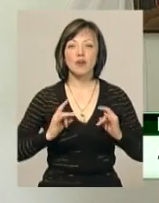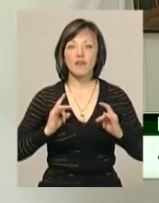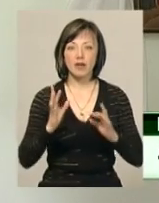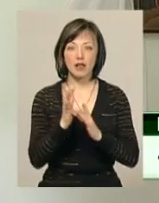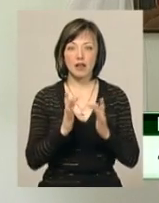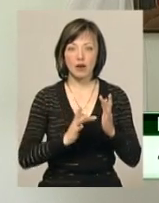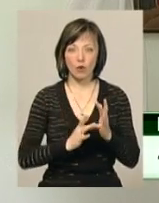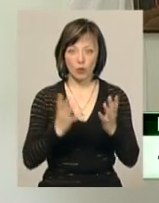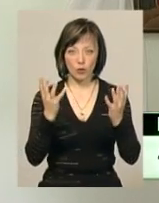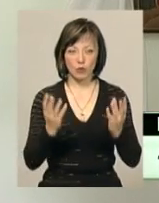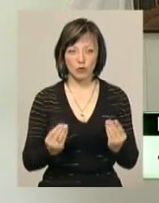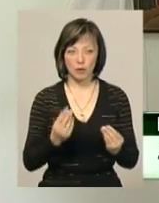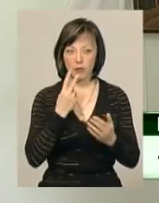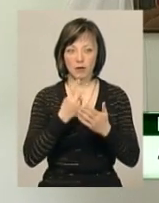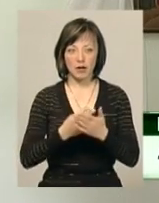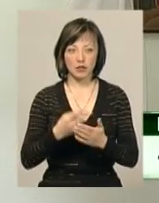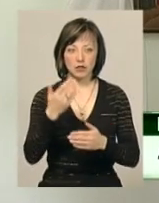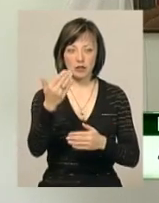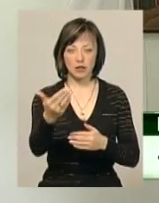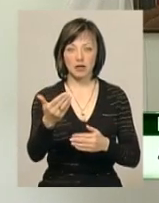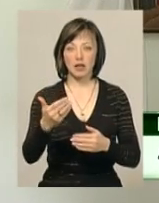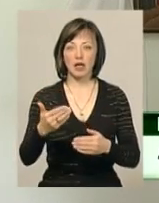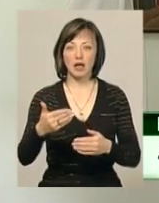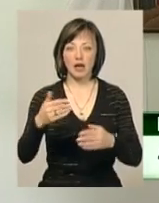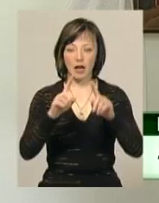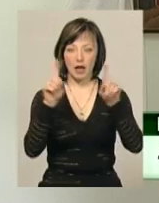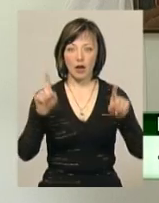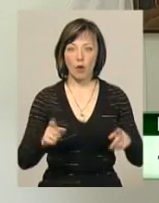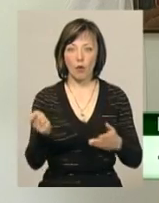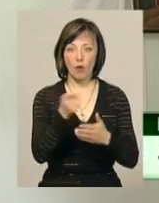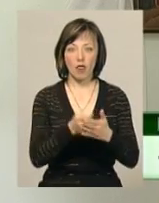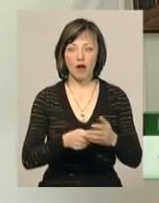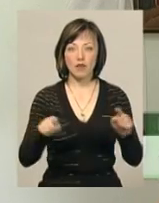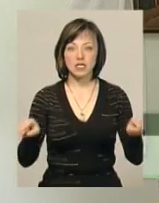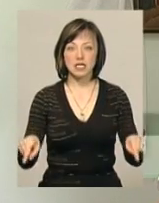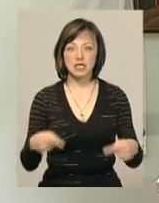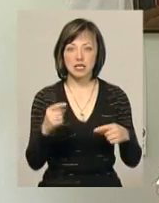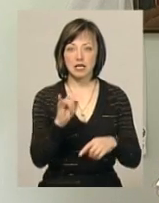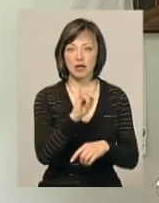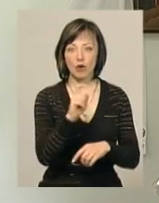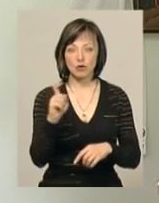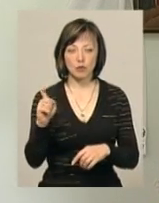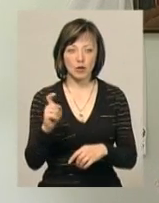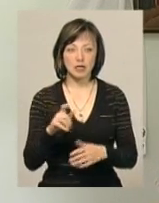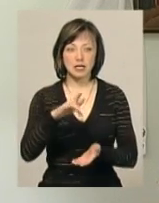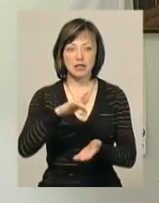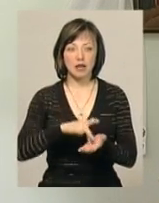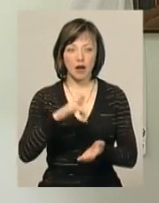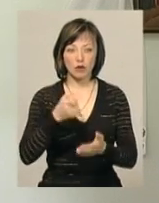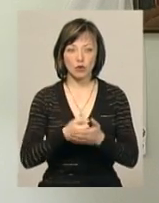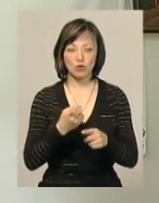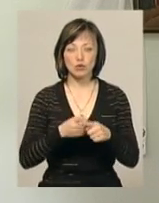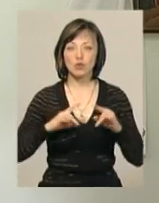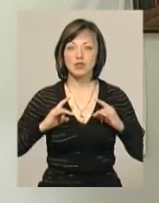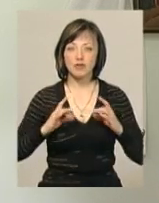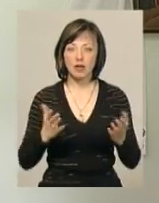як ви бачите на задньому плані, ікона Воскресіння Господня – це центральна ікона, яка до цього свята. Ну